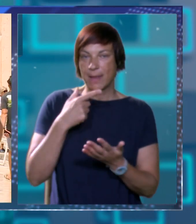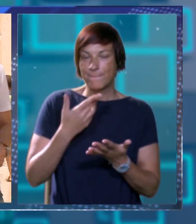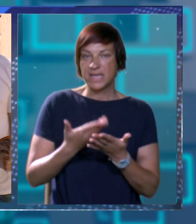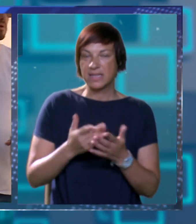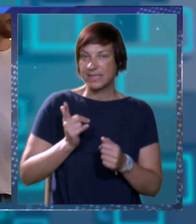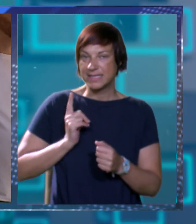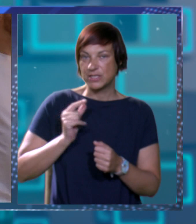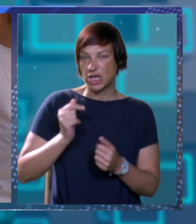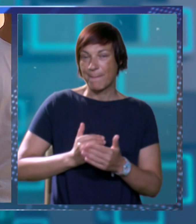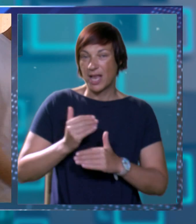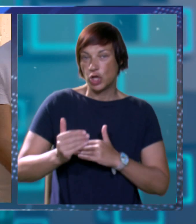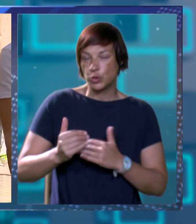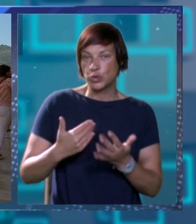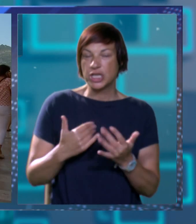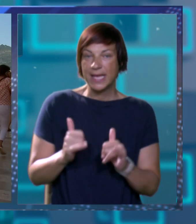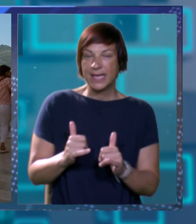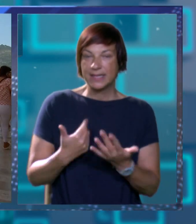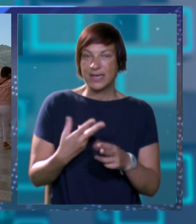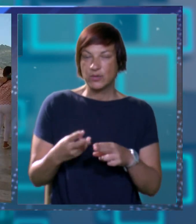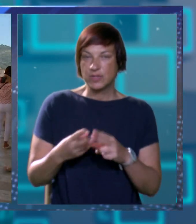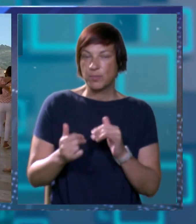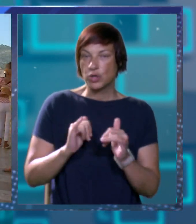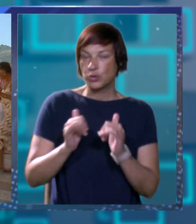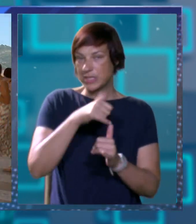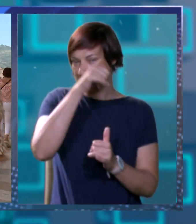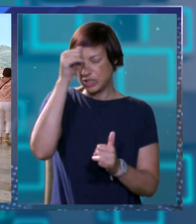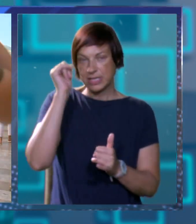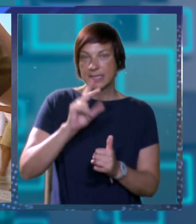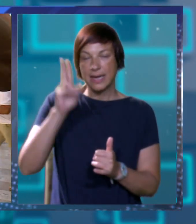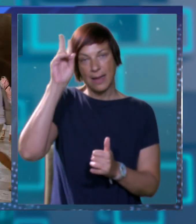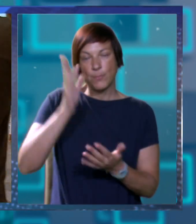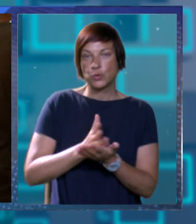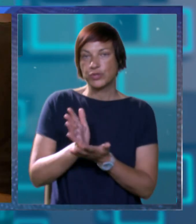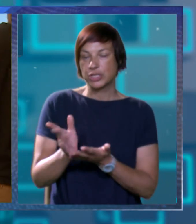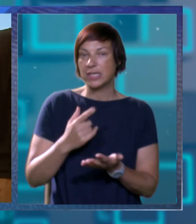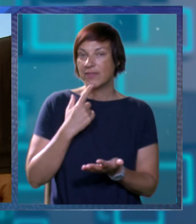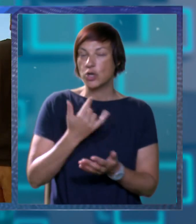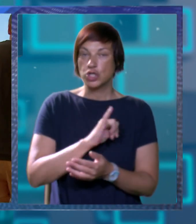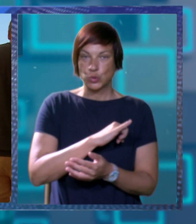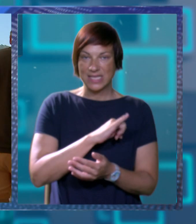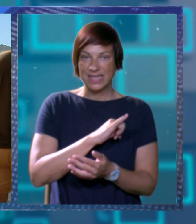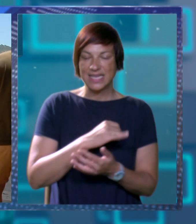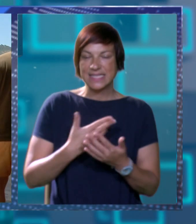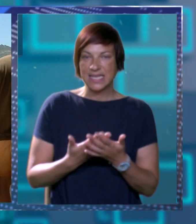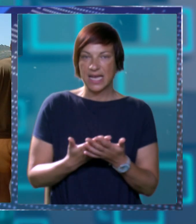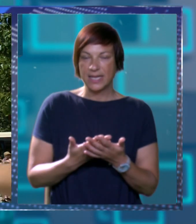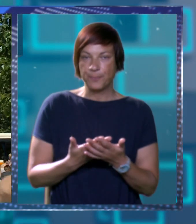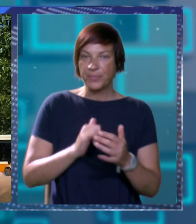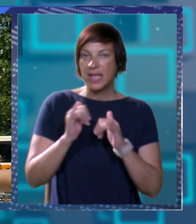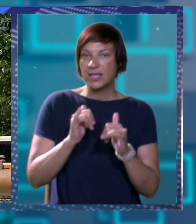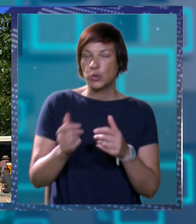prijedlozi da se pričaka malo duže, jer trenutačno zbog turističke sezone ne mogu sudjelovati svi koji su zato zainteresirani.